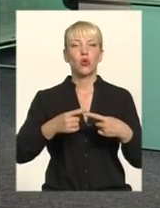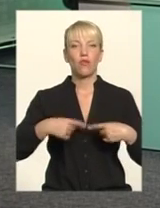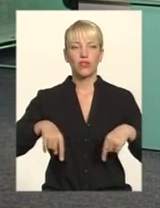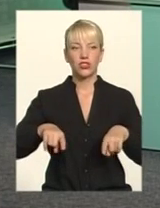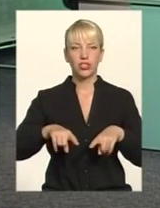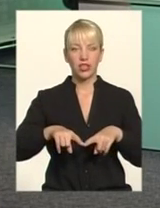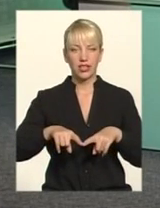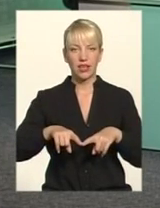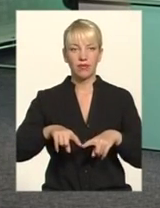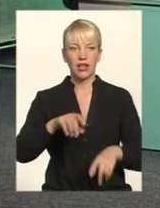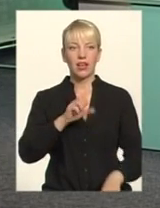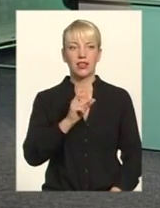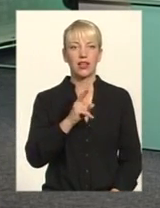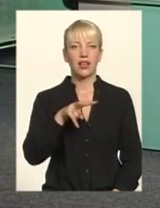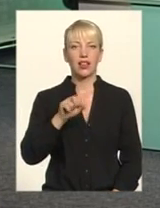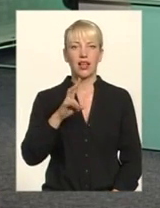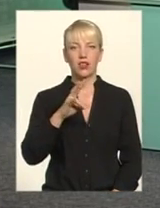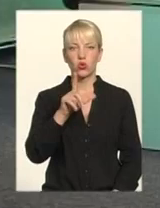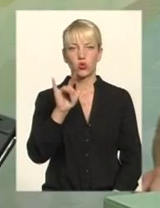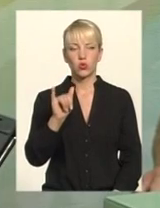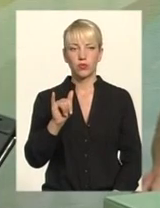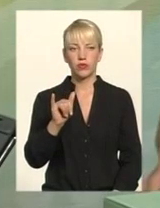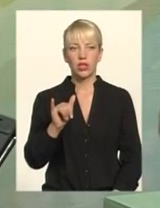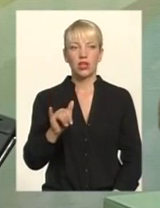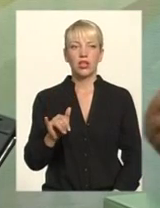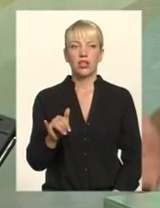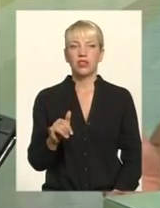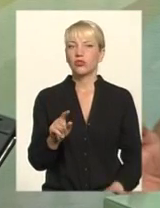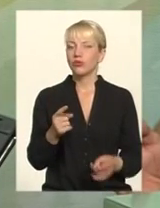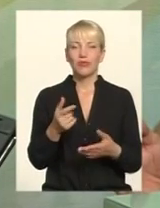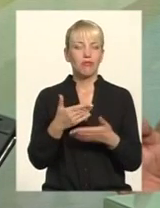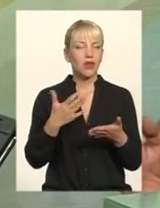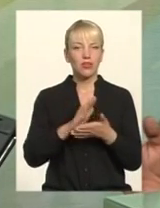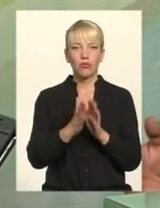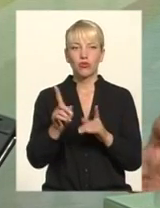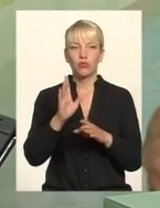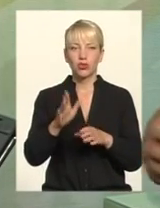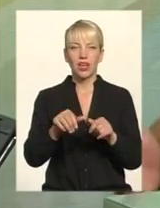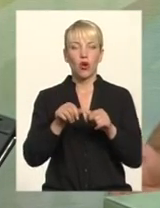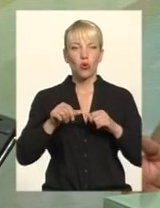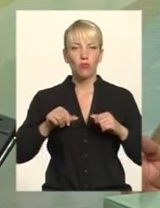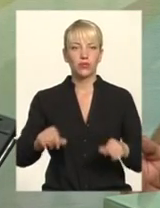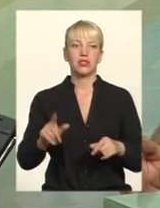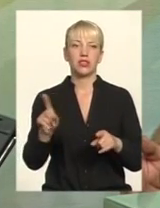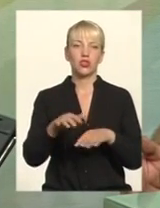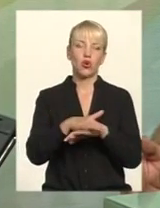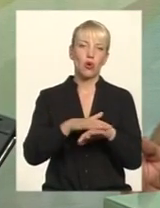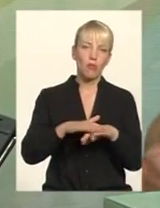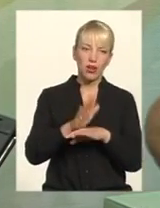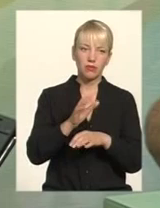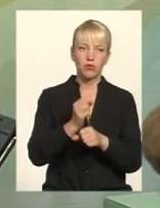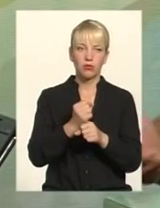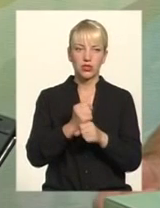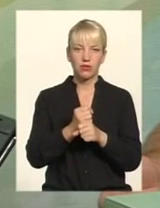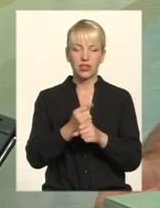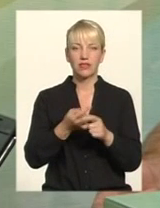Андрія Кланцу Тому ми домовилися, що буде комісія створена Громадськість попрацює в цій комісії Коли